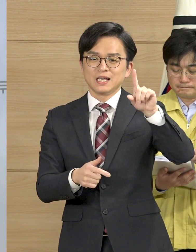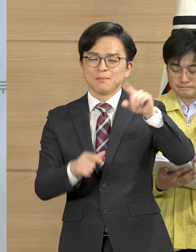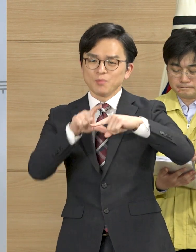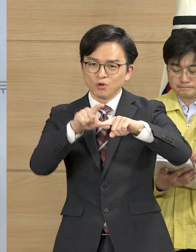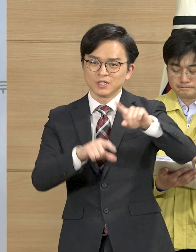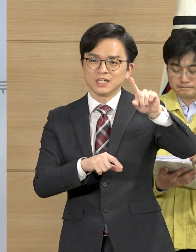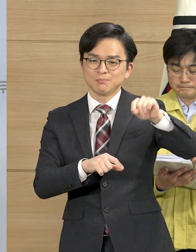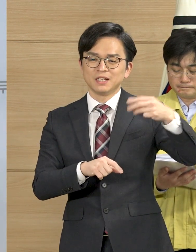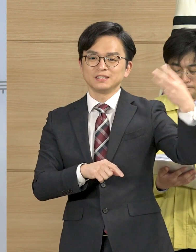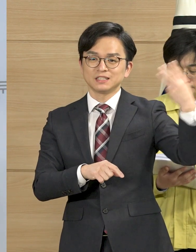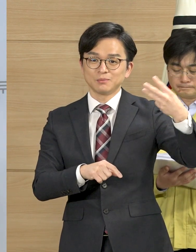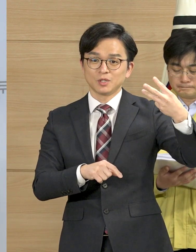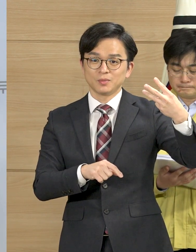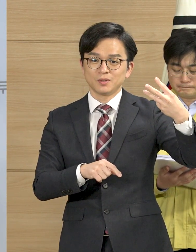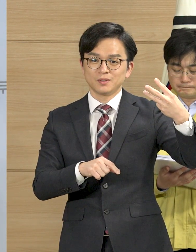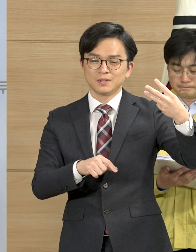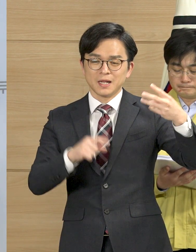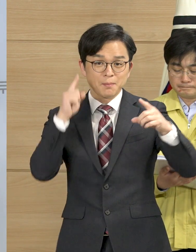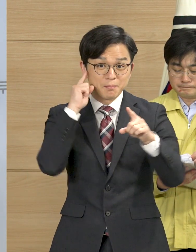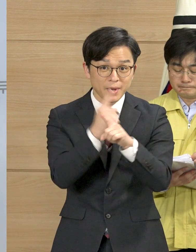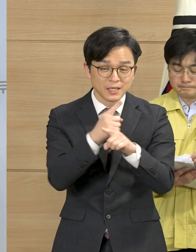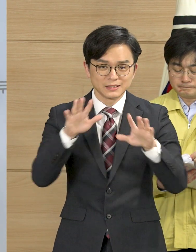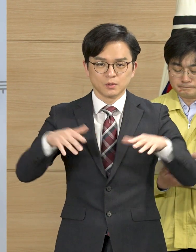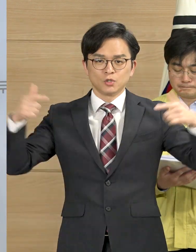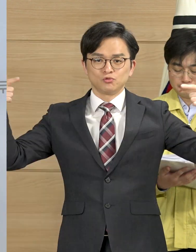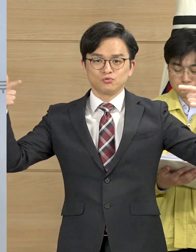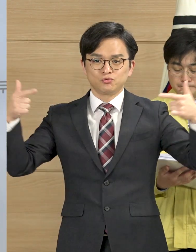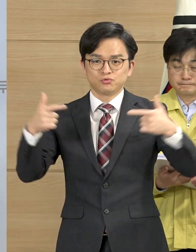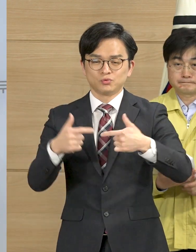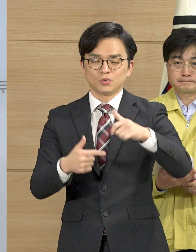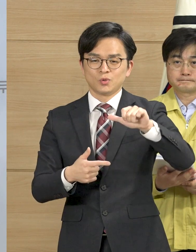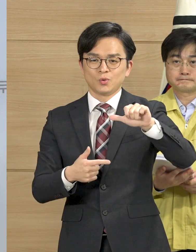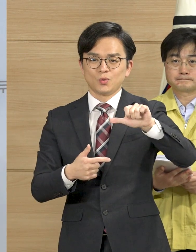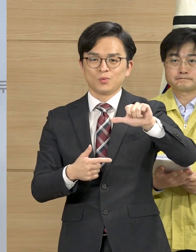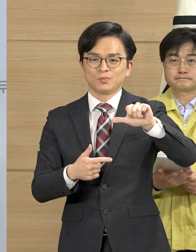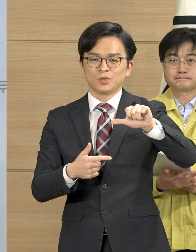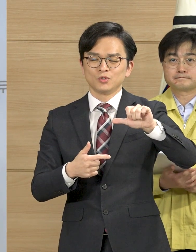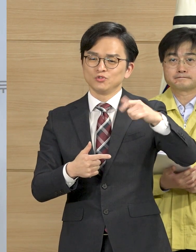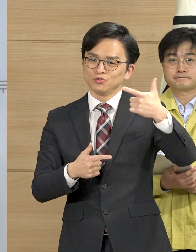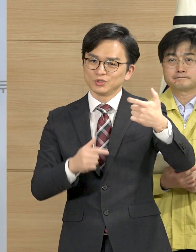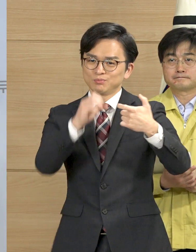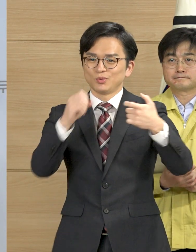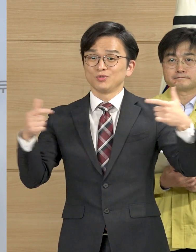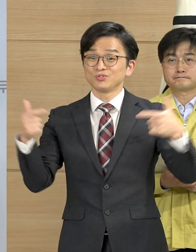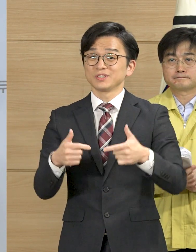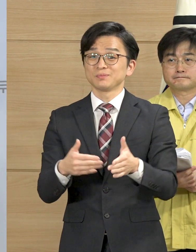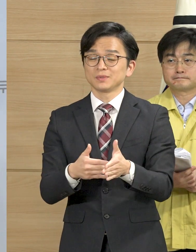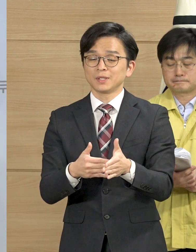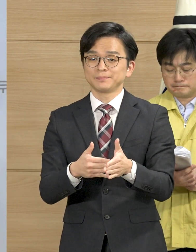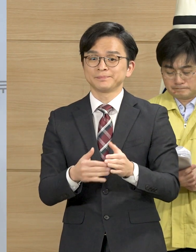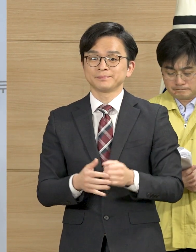1만 3천 명에서 5천 4백 명으로 약 60%가 줄어들고 있습니다.